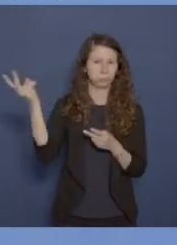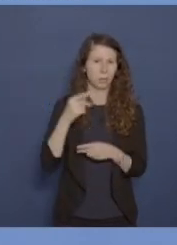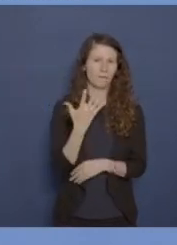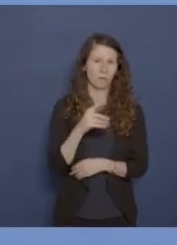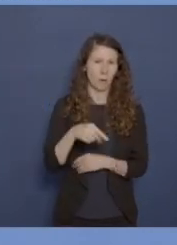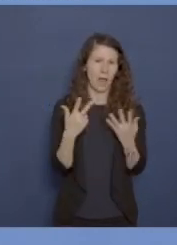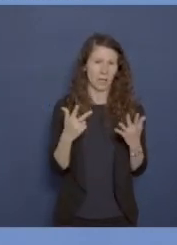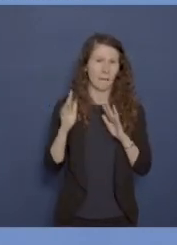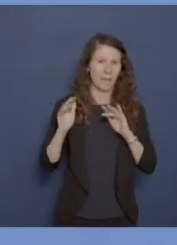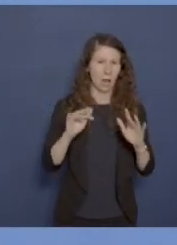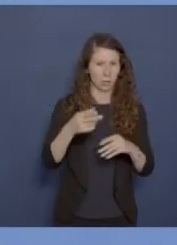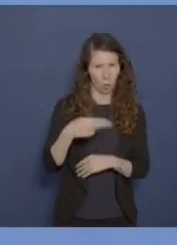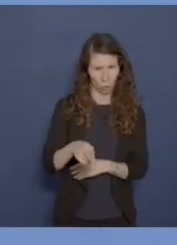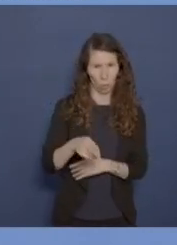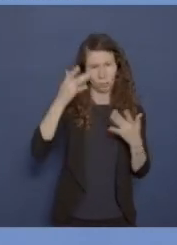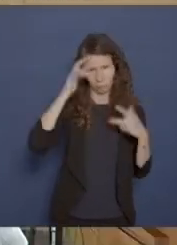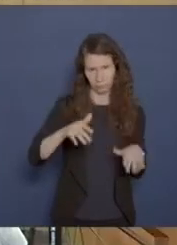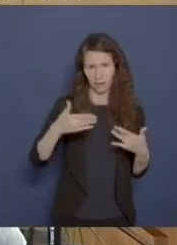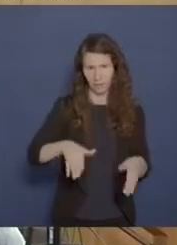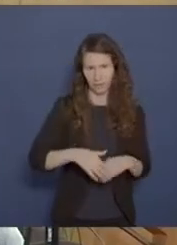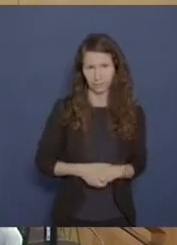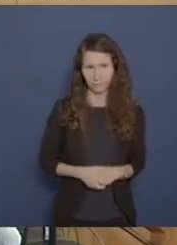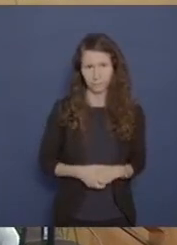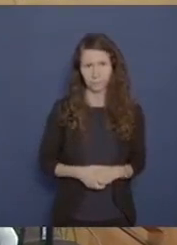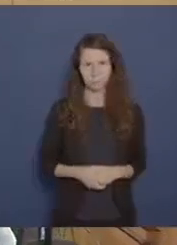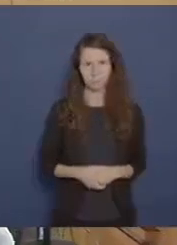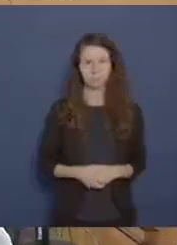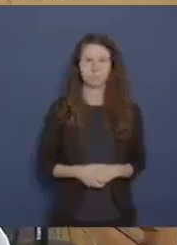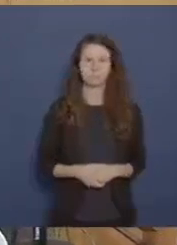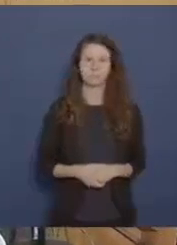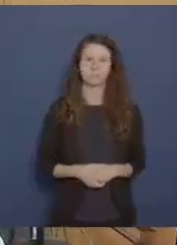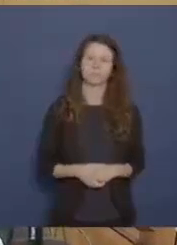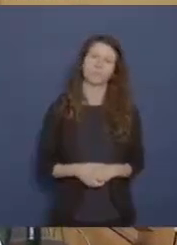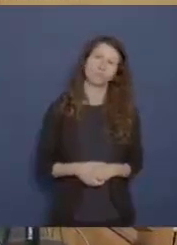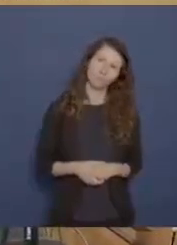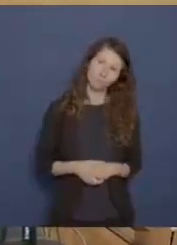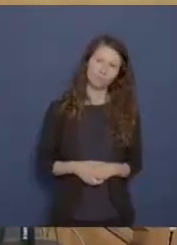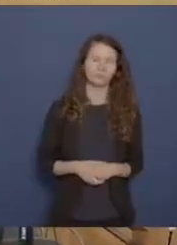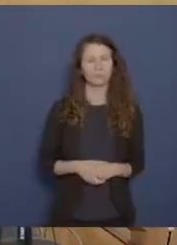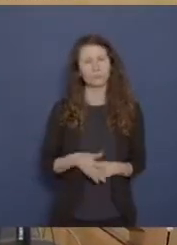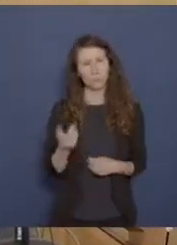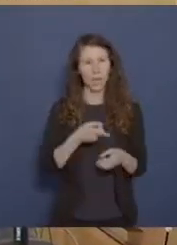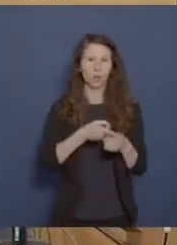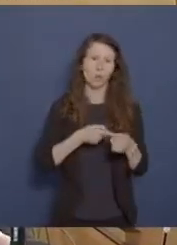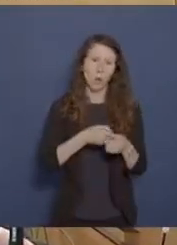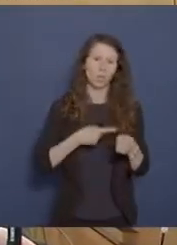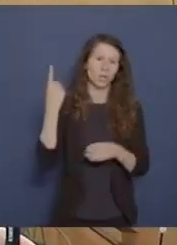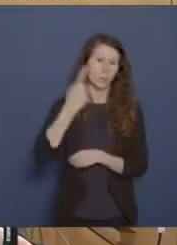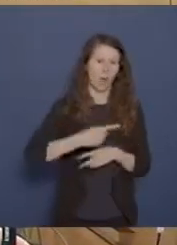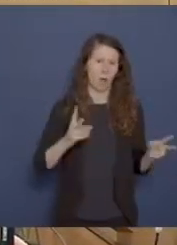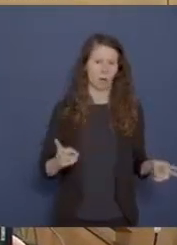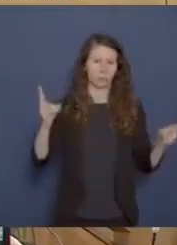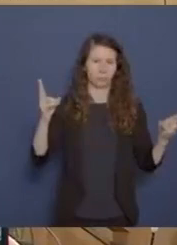5,8 Milliarden Euro erteilt. Das bewegt sich etwas unterhalb des durchschnittlichen jährlichen